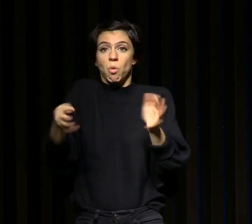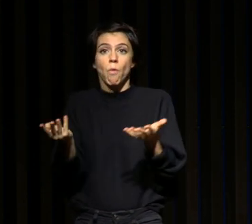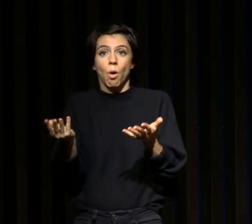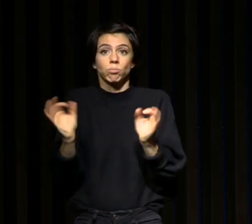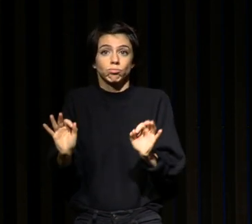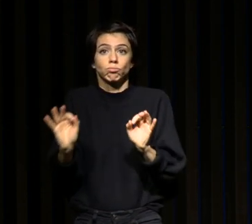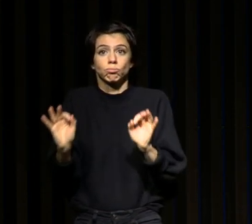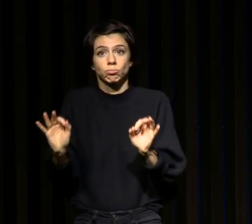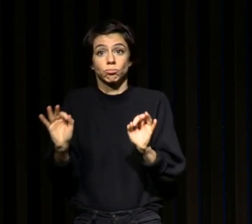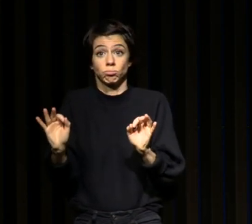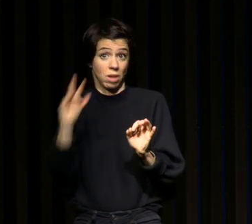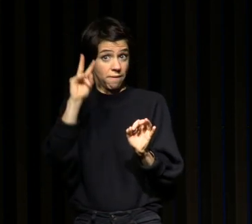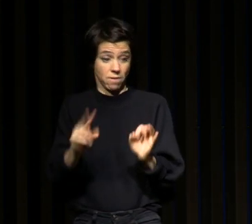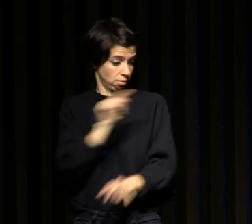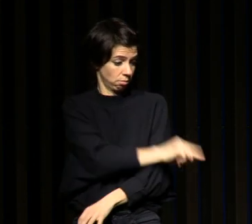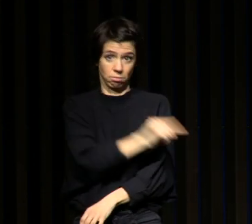véritable inégalité